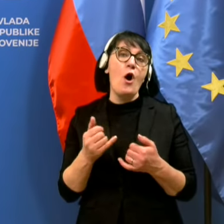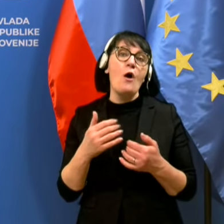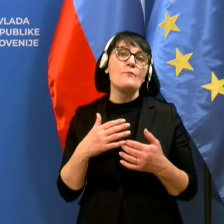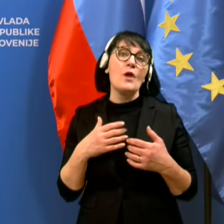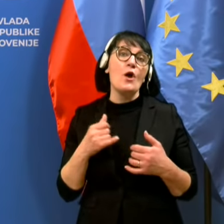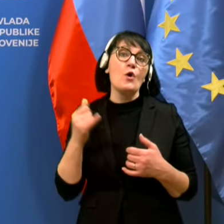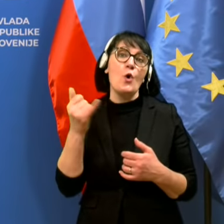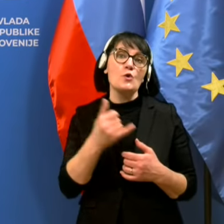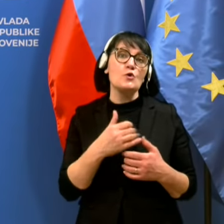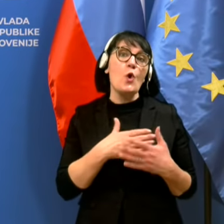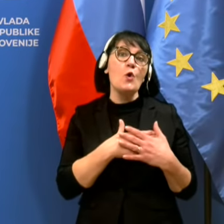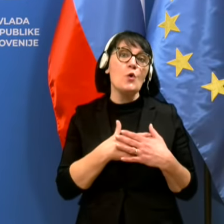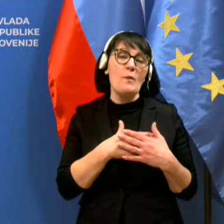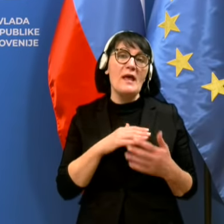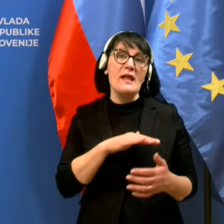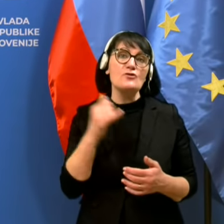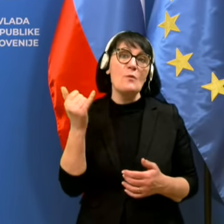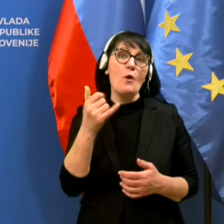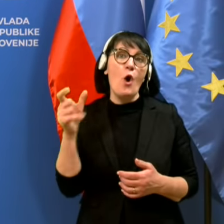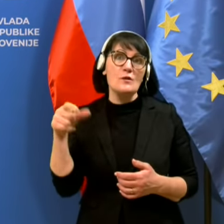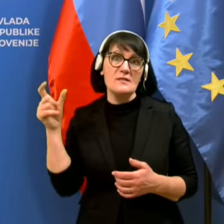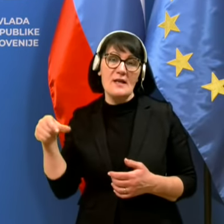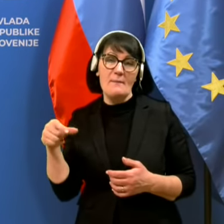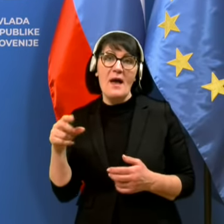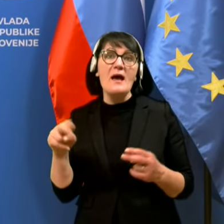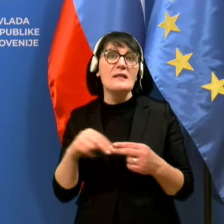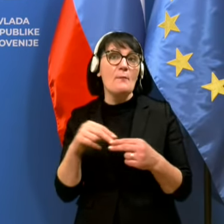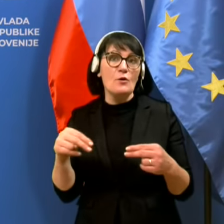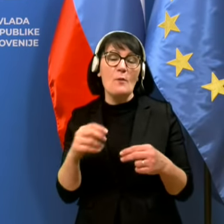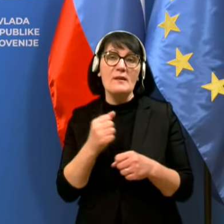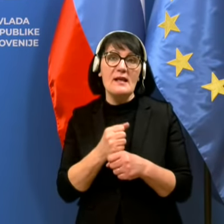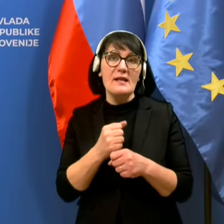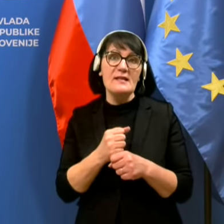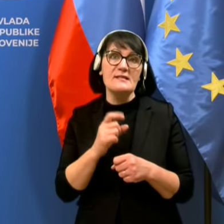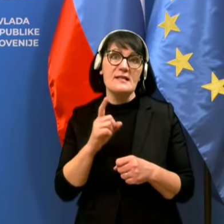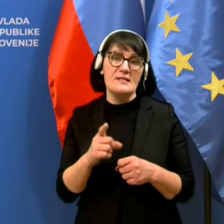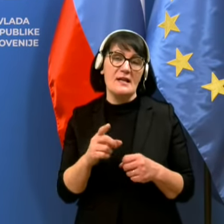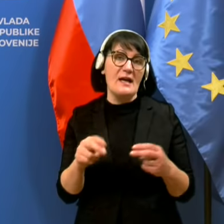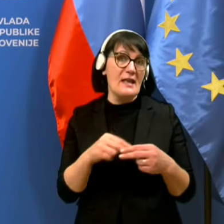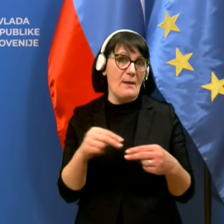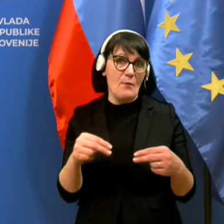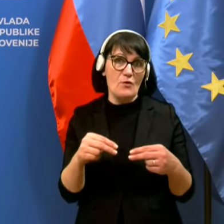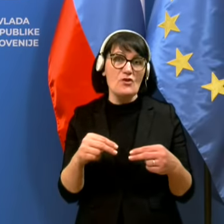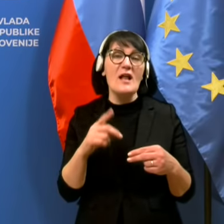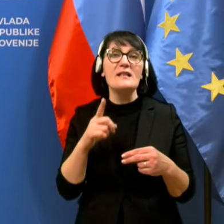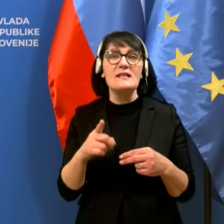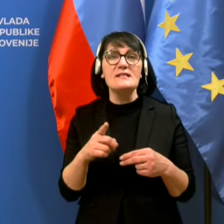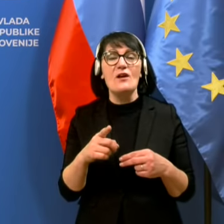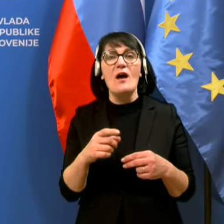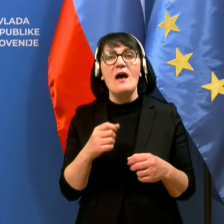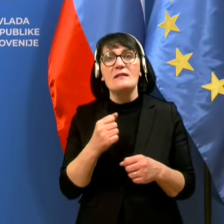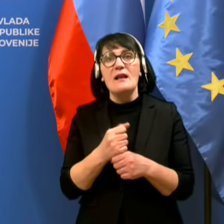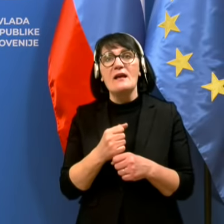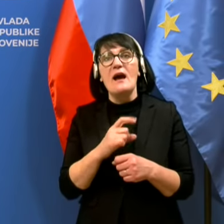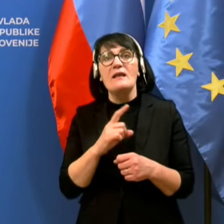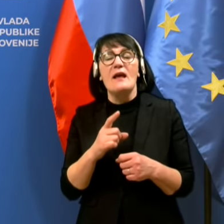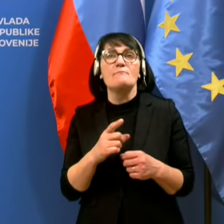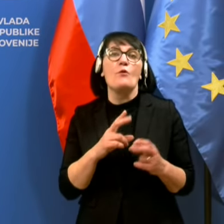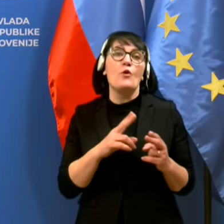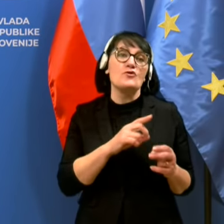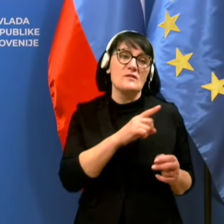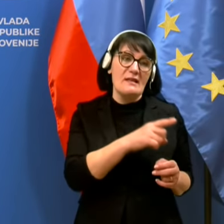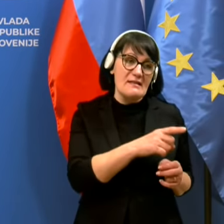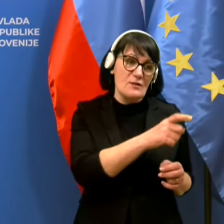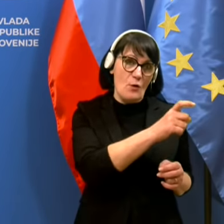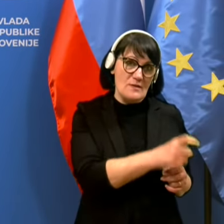ne bodo pa delali nemogočega, niti ne bodo omogočali tistega, kar bi bil omogočen izgovor za koga, ki bi potoval, ki bi